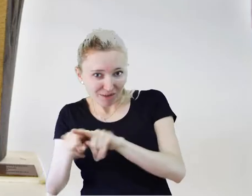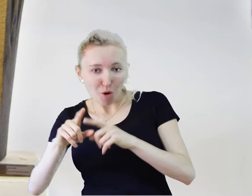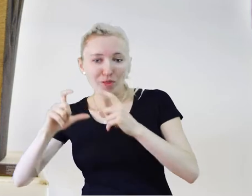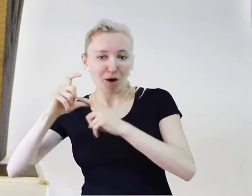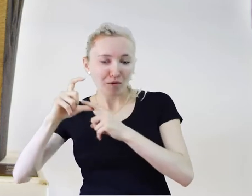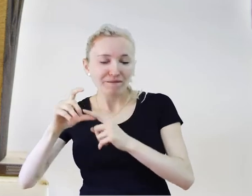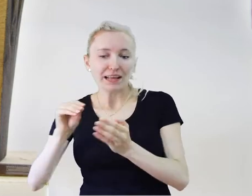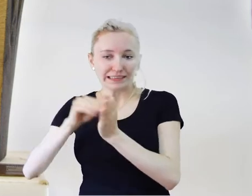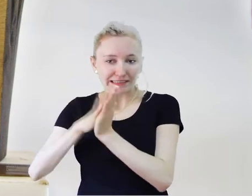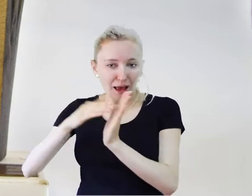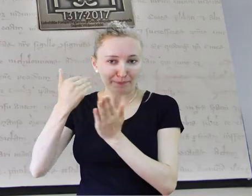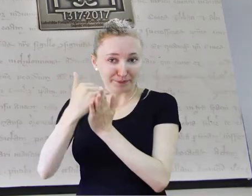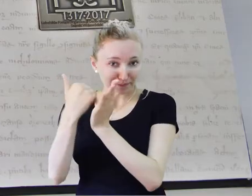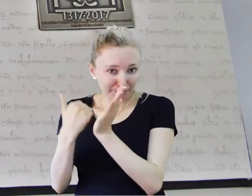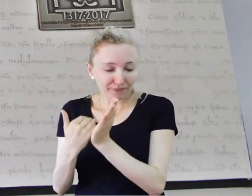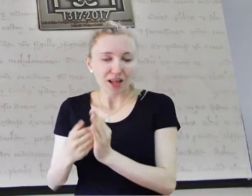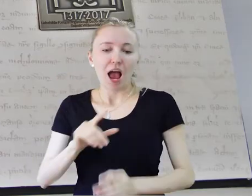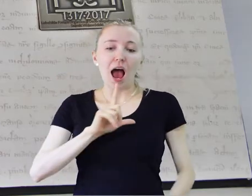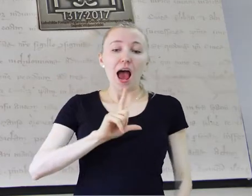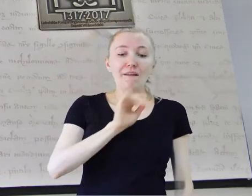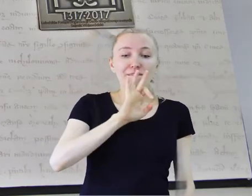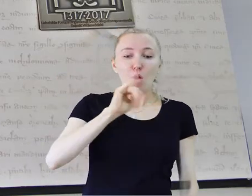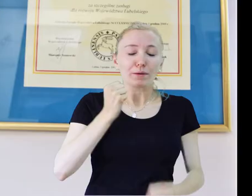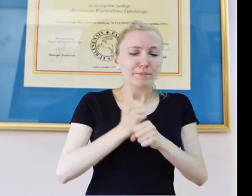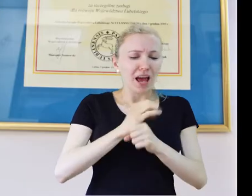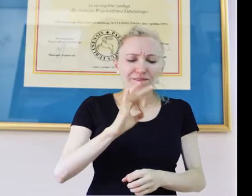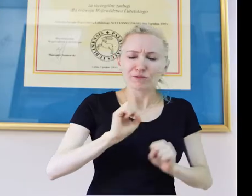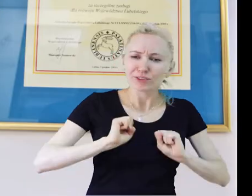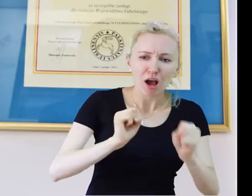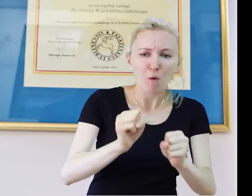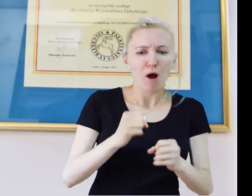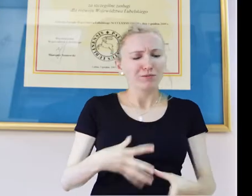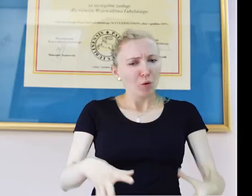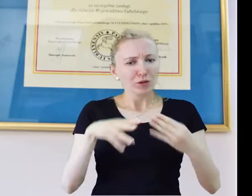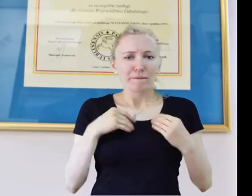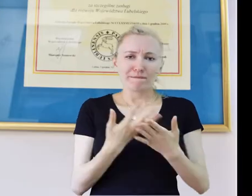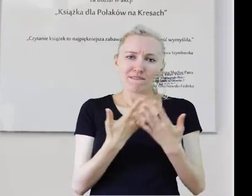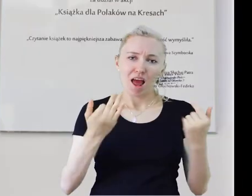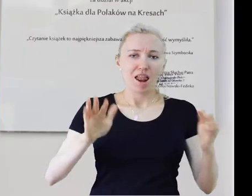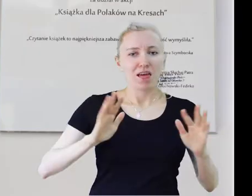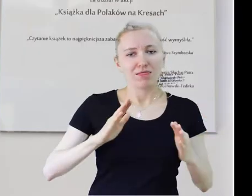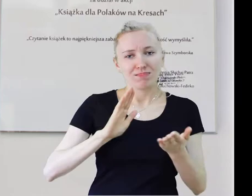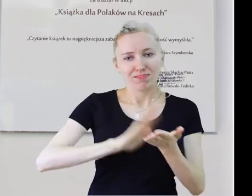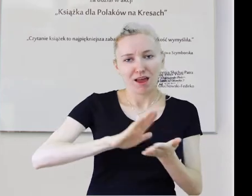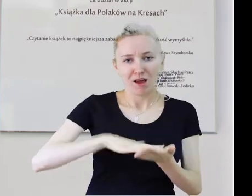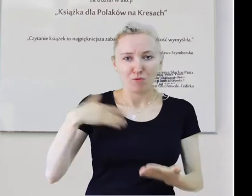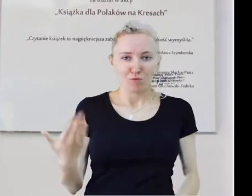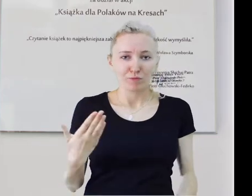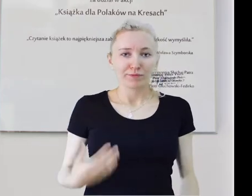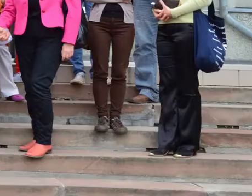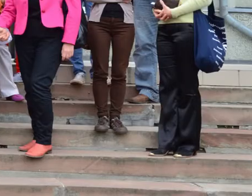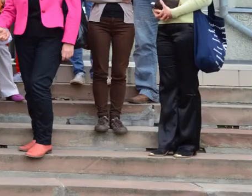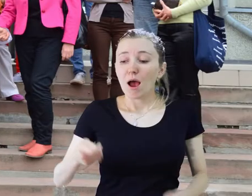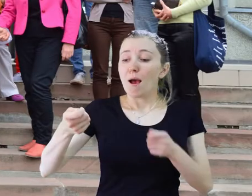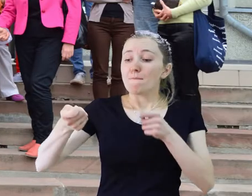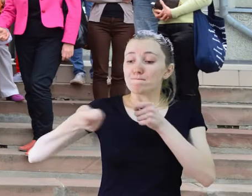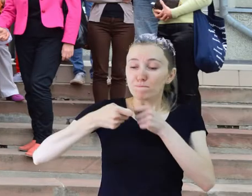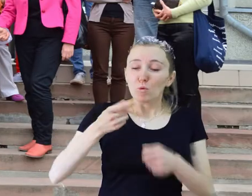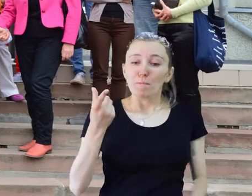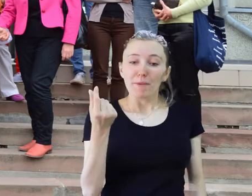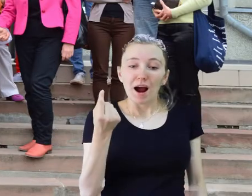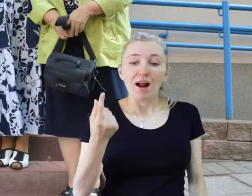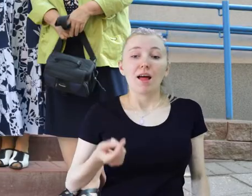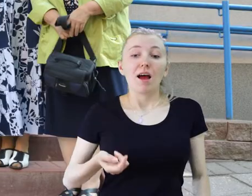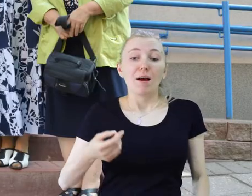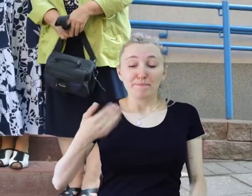działalność Lubelskie Forum Organizacji Osób Niepełnosprawnych Sejmik Wojewódzki otrzymał szereg nagród i wyróżnień, co mówił o